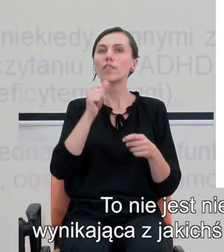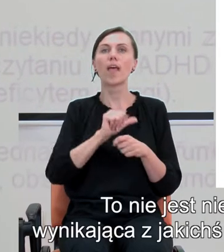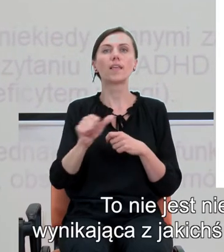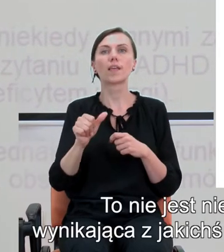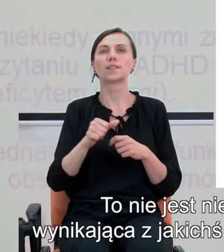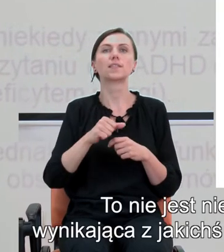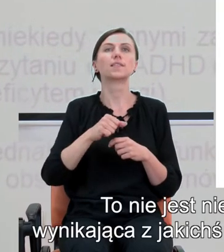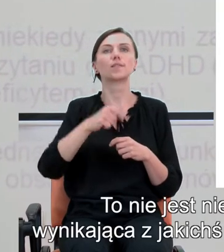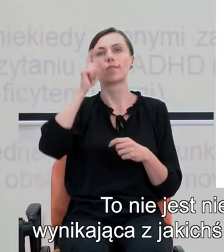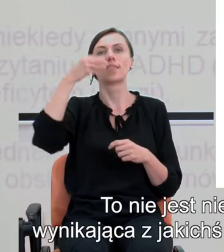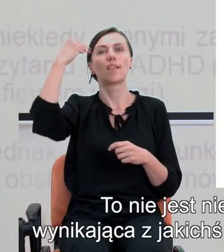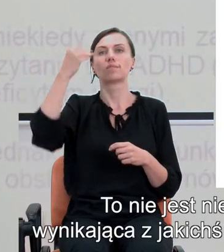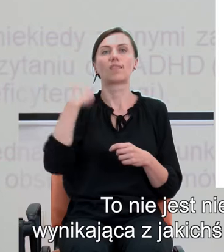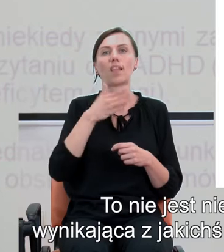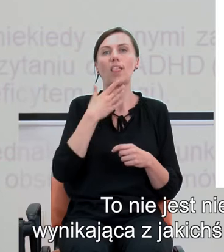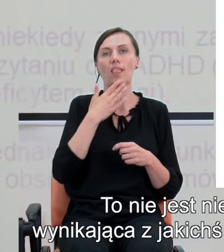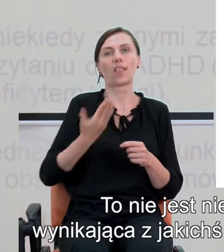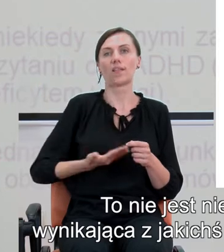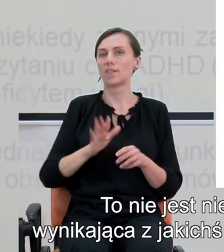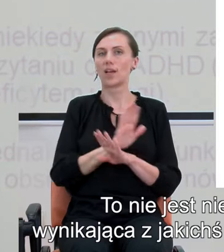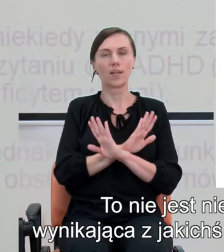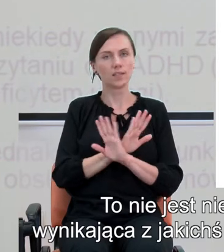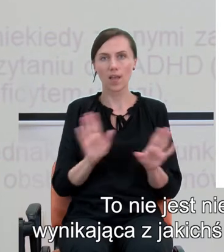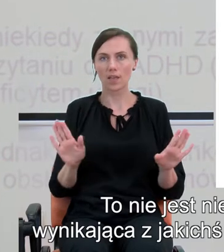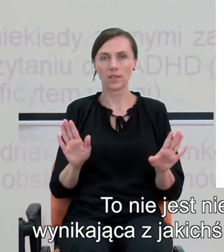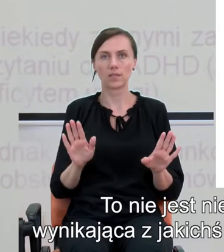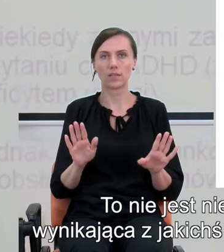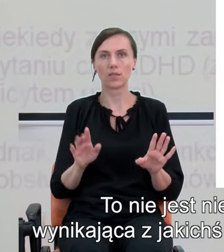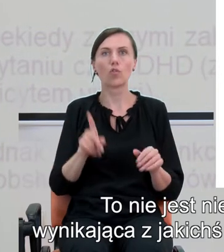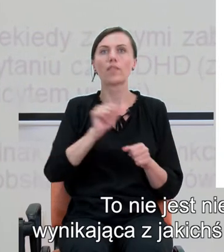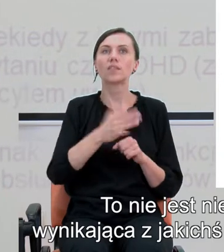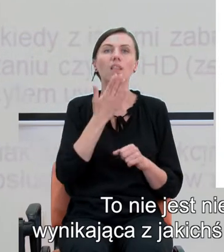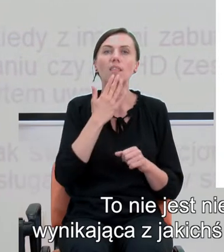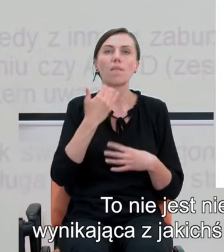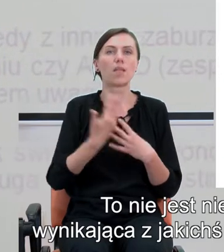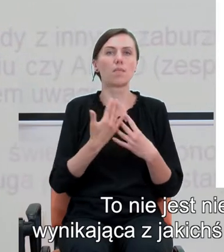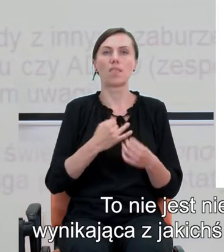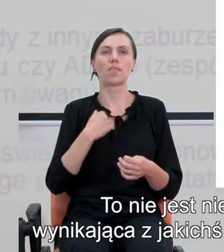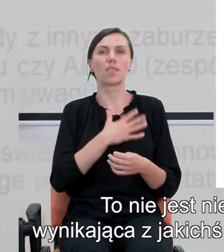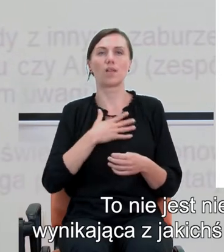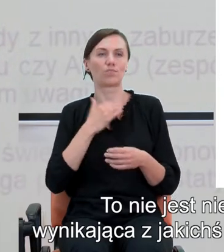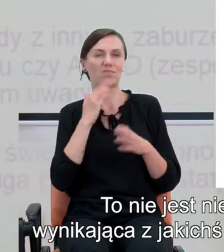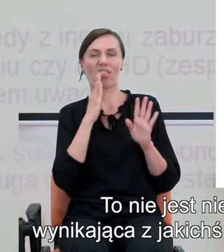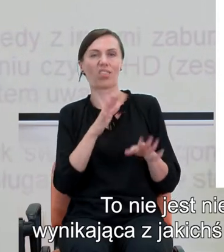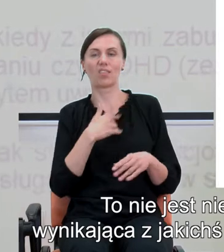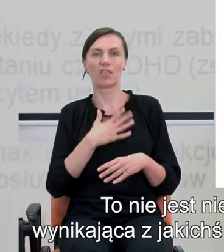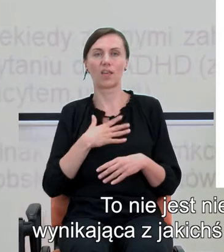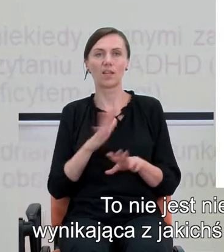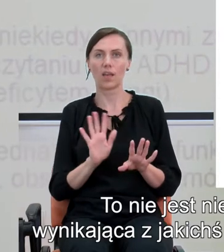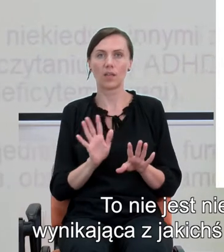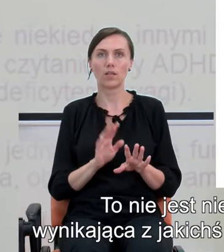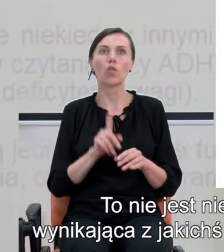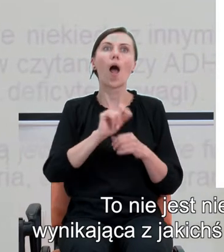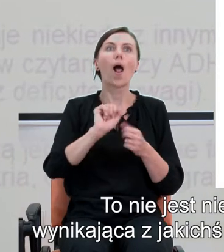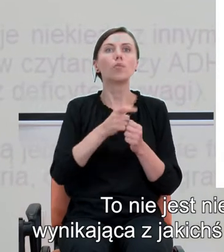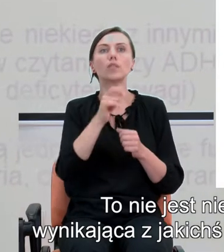nieudztwo, to nie jest jakaś niechęć do matematyki wynikająca z jakichś